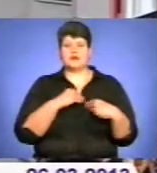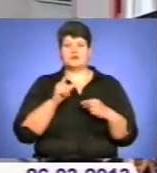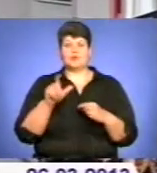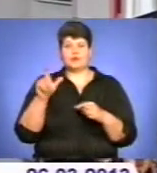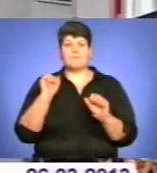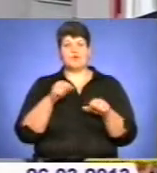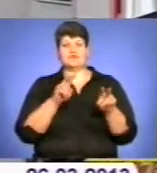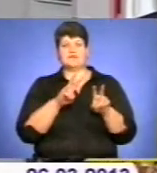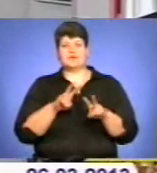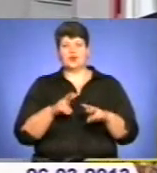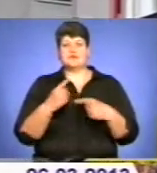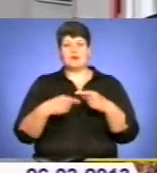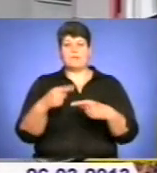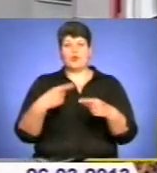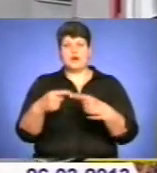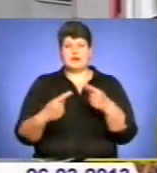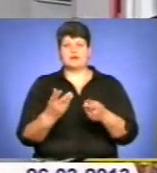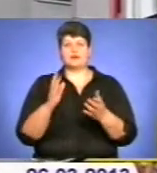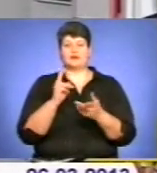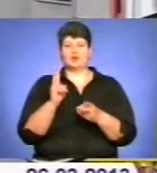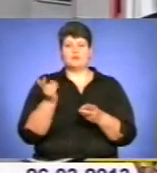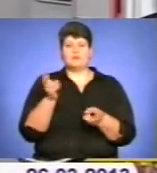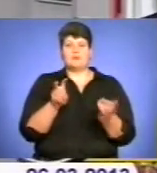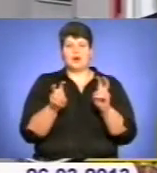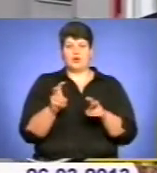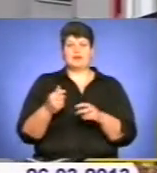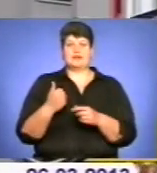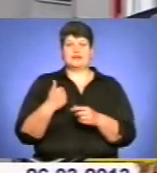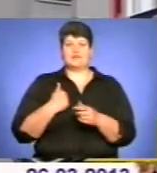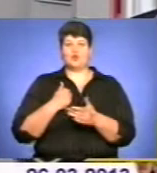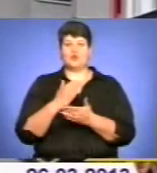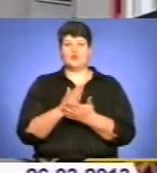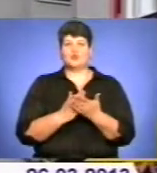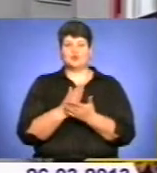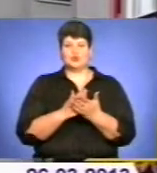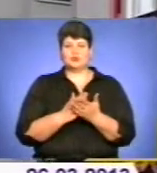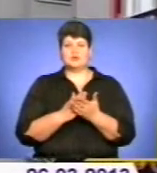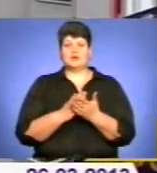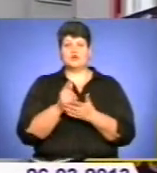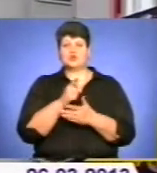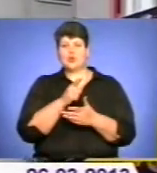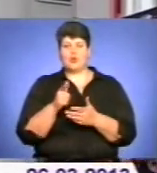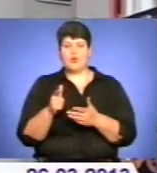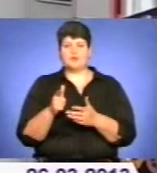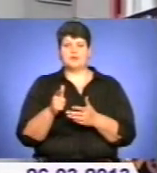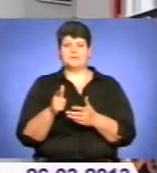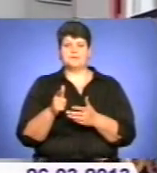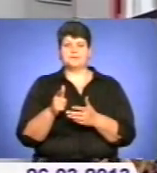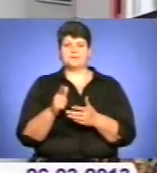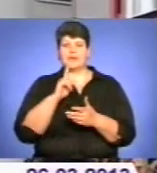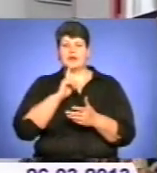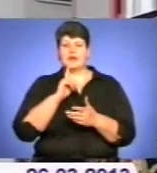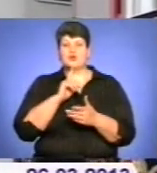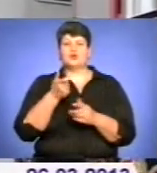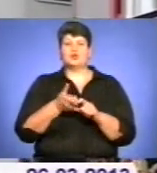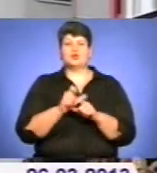відслідковувати за поколіннями, які приходять до нас на проходження військової служби, строкової, що стосується. Дуже часто